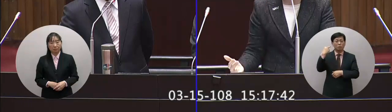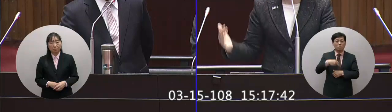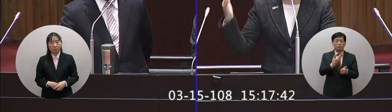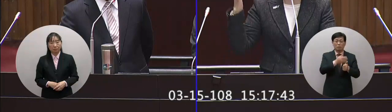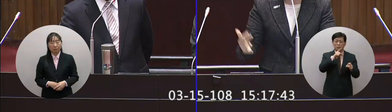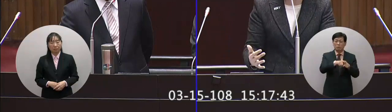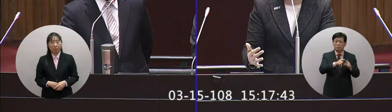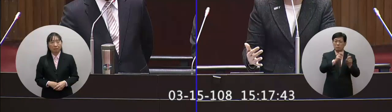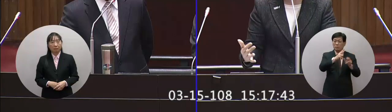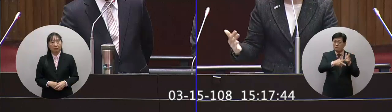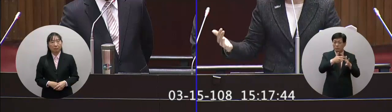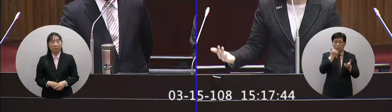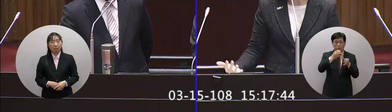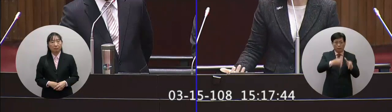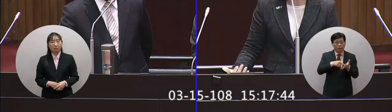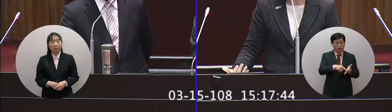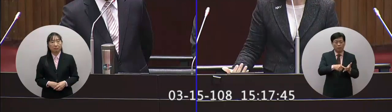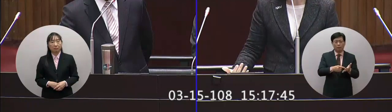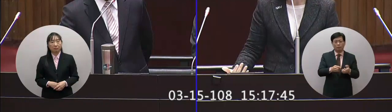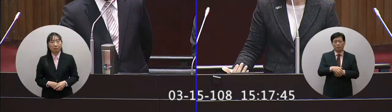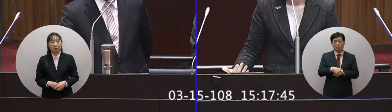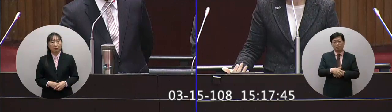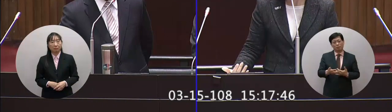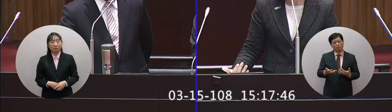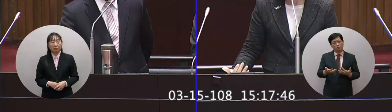給民營電廠去聲色的話那這樣子